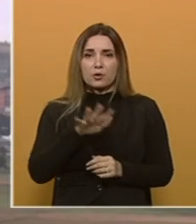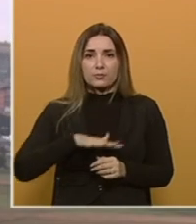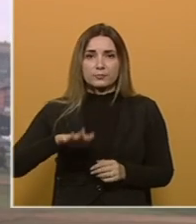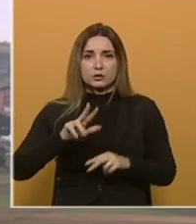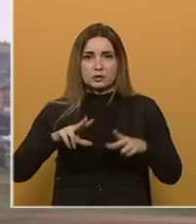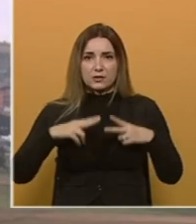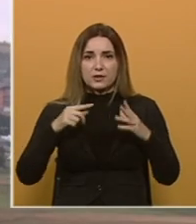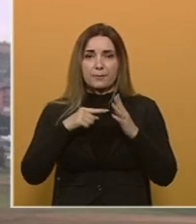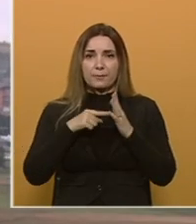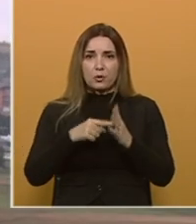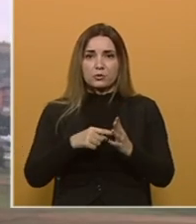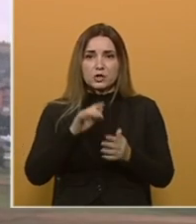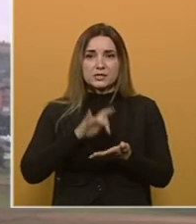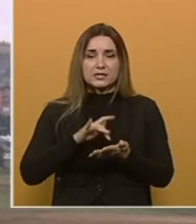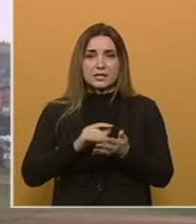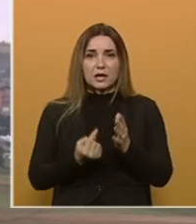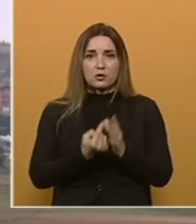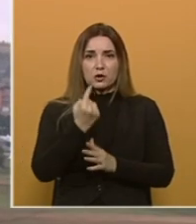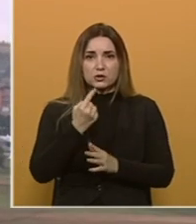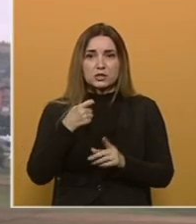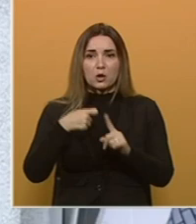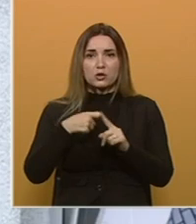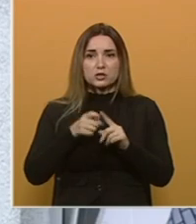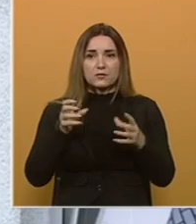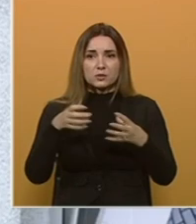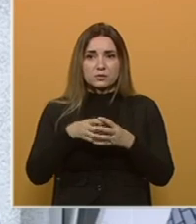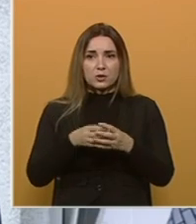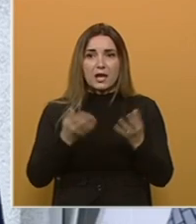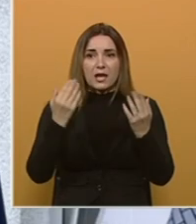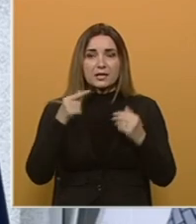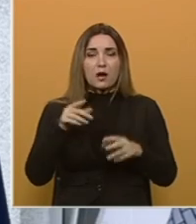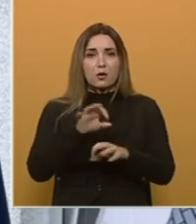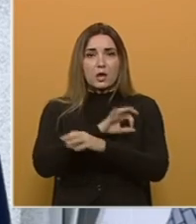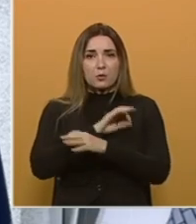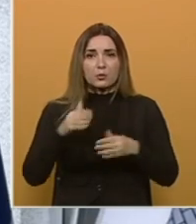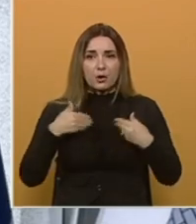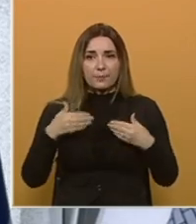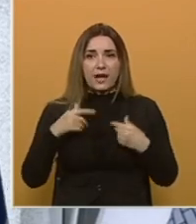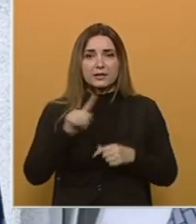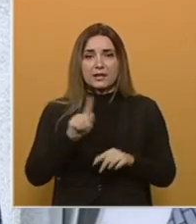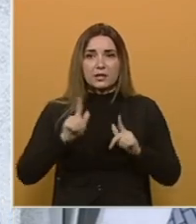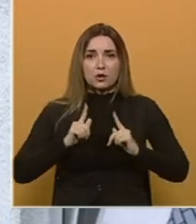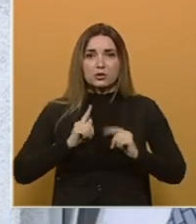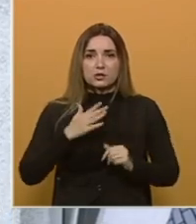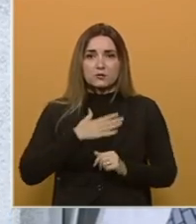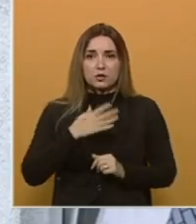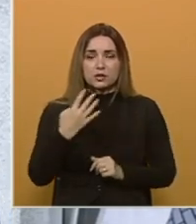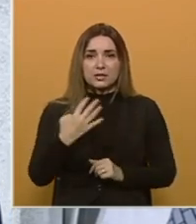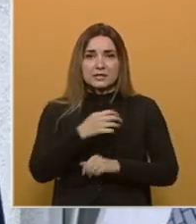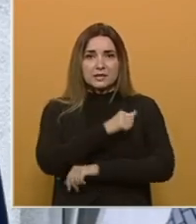živi, poručeno je sa centralnog događaja Kočićovog zbora. Iako je umro mlad, ne dočekavši ni svoju 40.